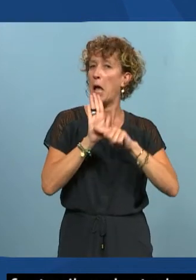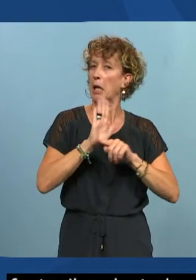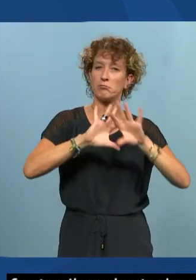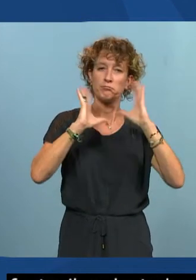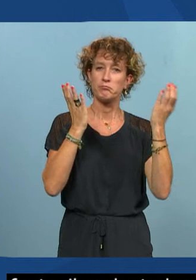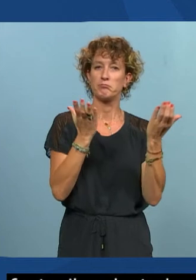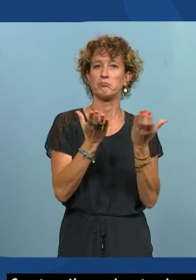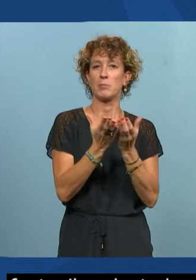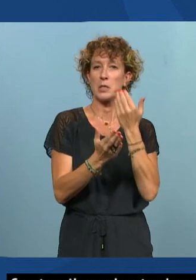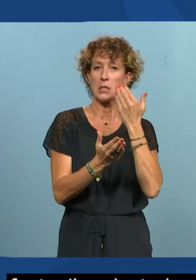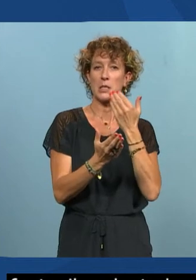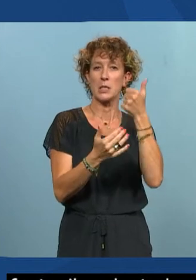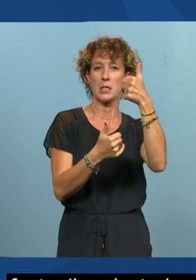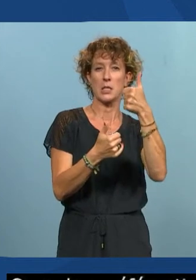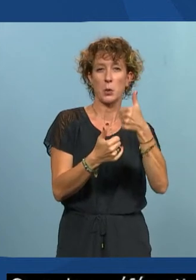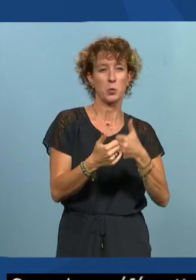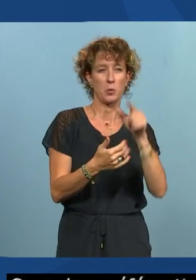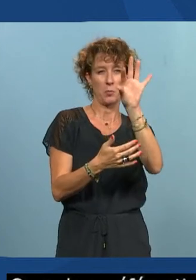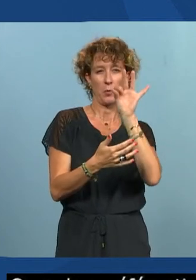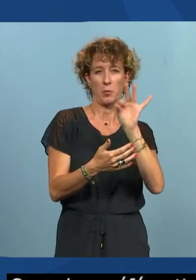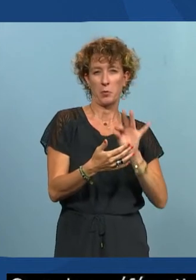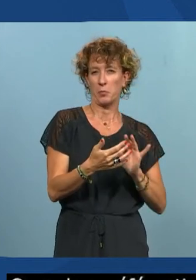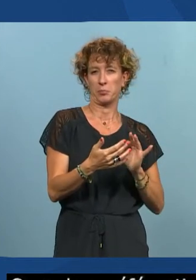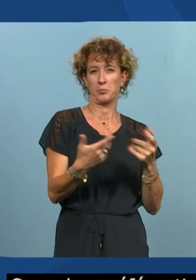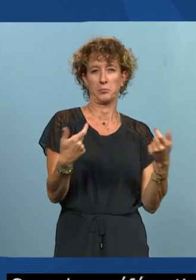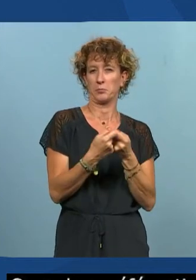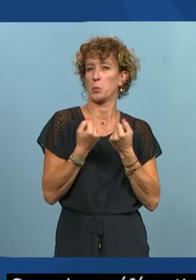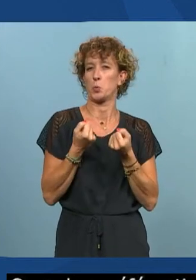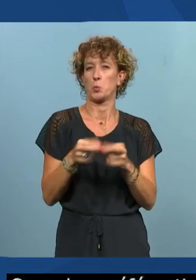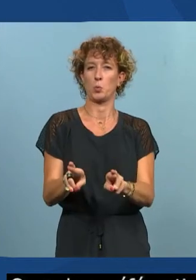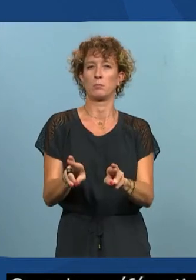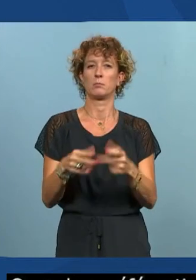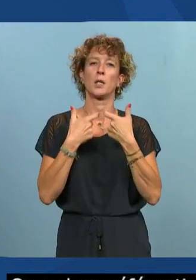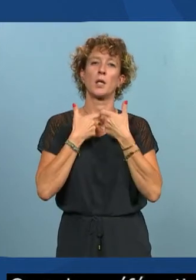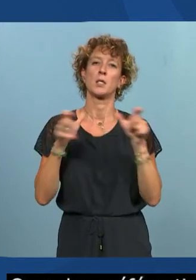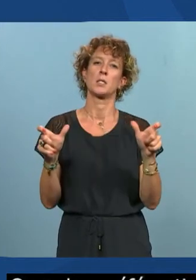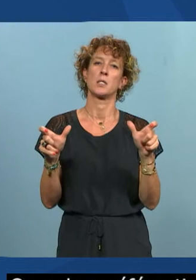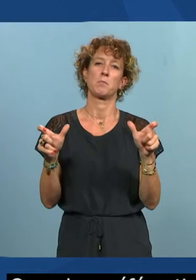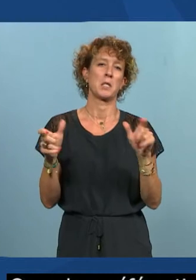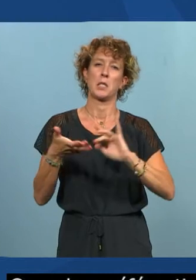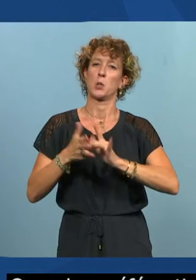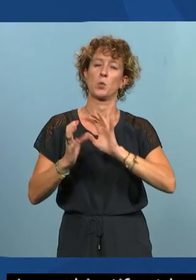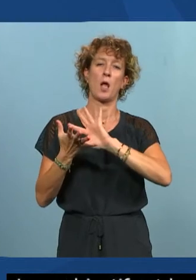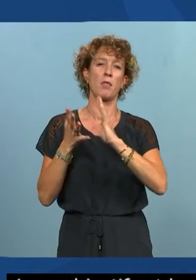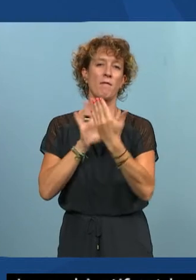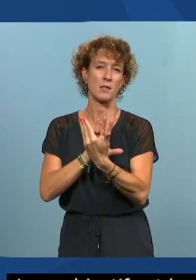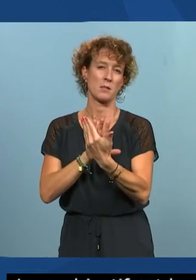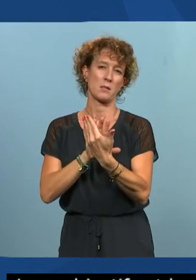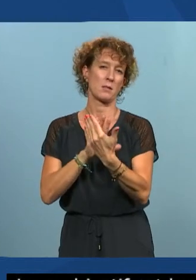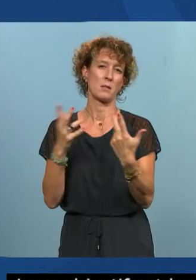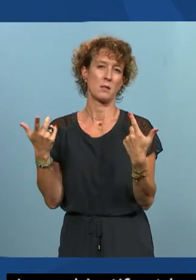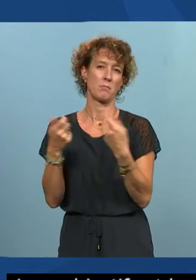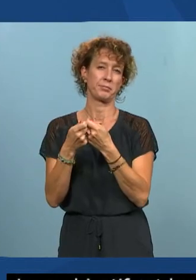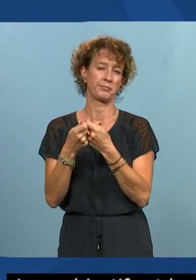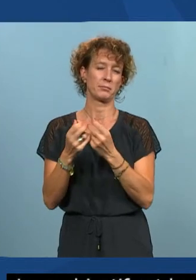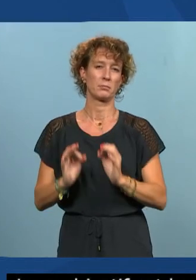qui si on les prend en compte permettent de garantir par défaut une bonne accessibilité des interfaces à toutes et à tous. Et en fait